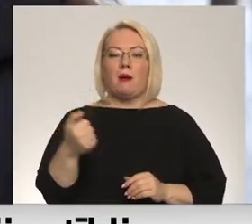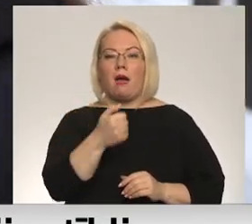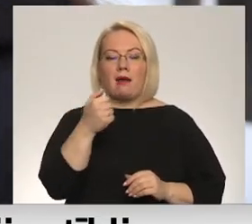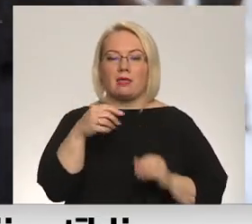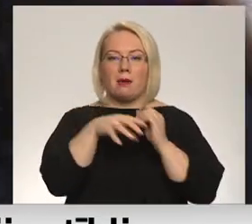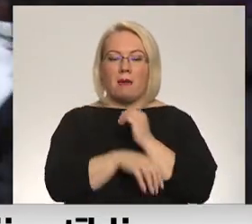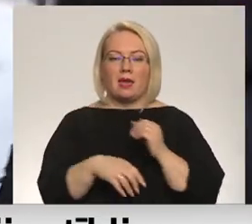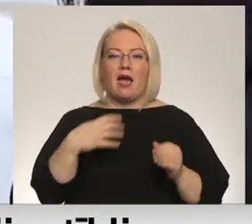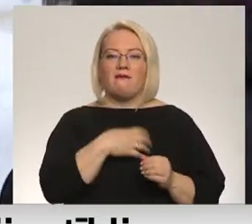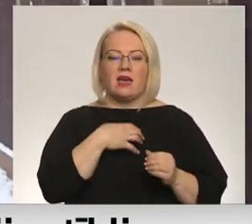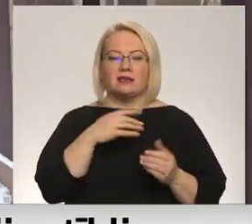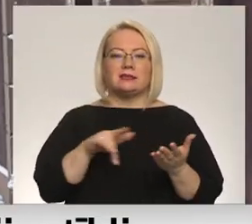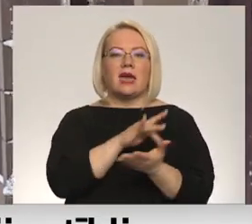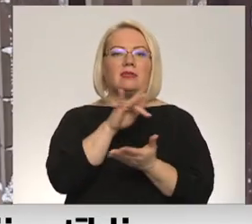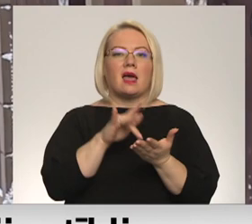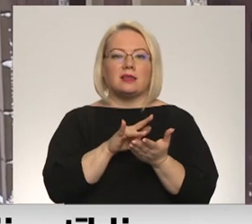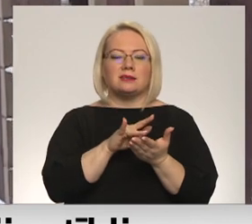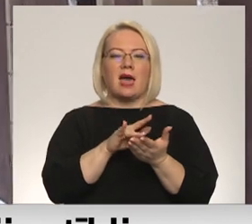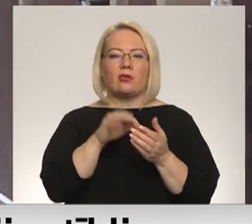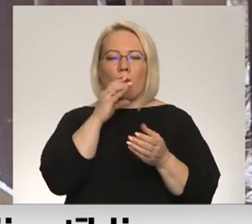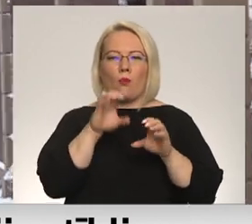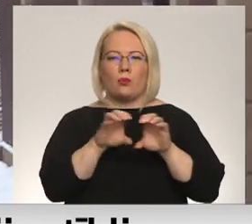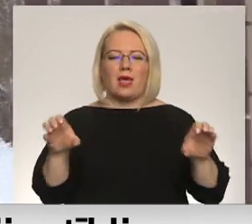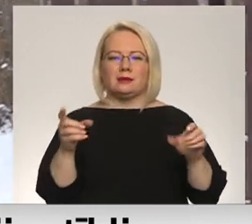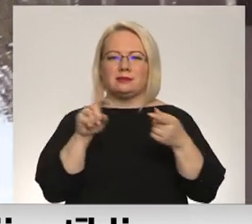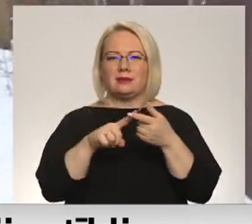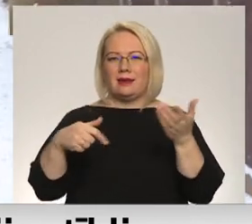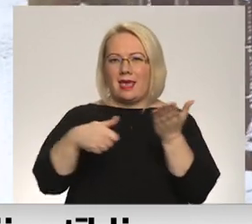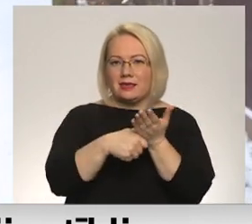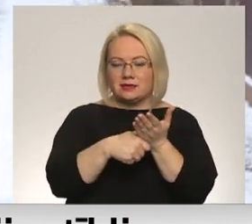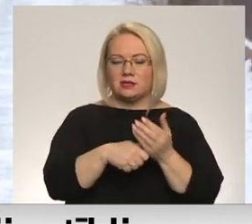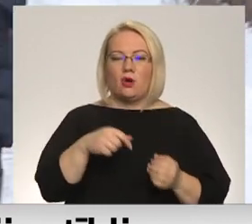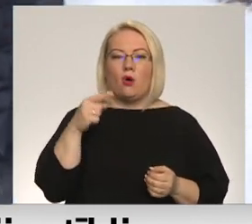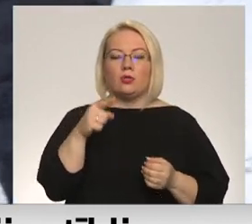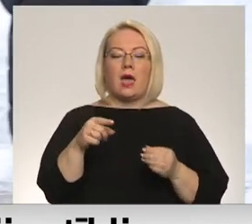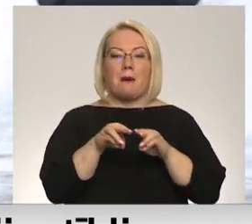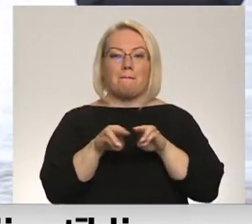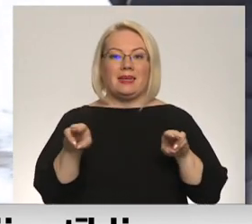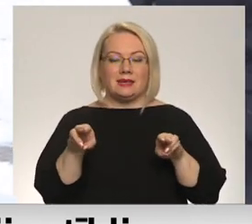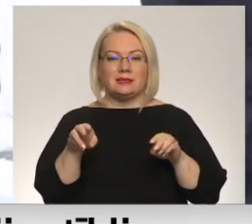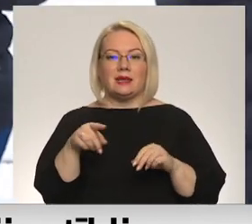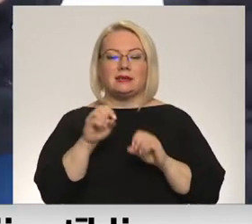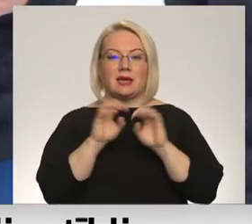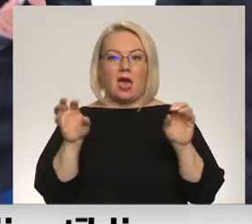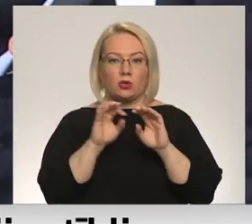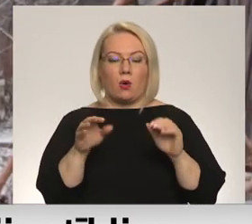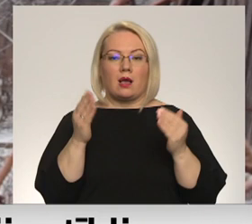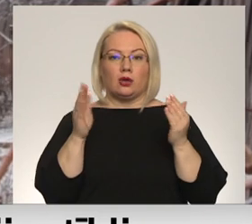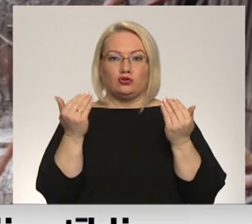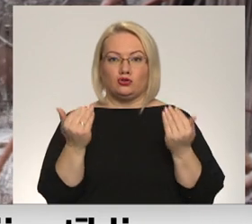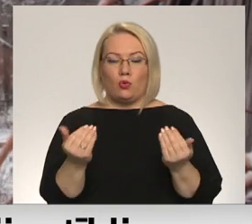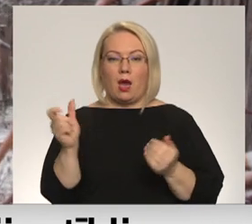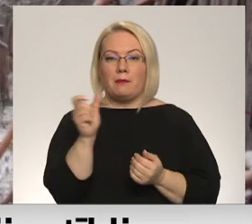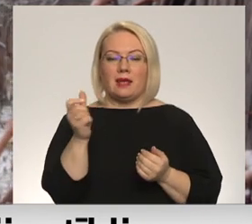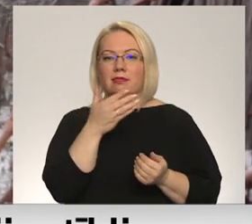kanalizācijas sistēmu reģistres. Atbildīgā videsāja sardzības un reģionālās attīstības ministrija Raksiski RTV skaidro, ka šobrīd vēl nav